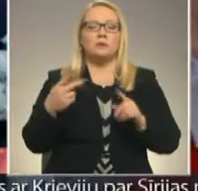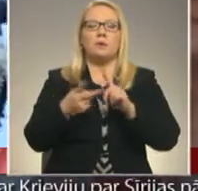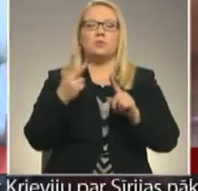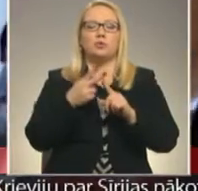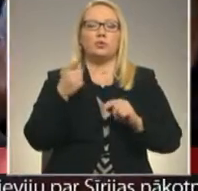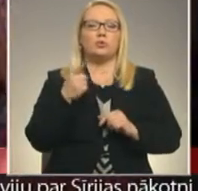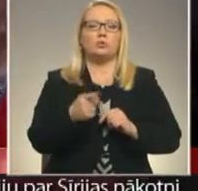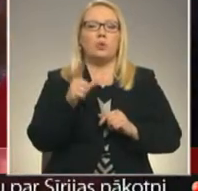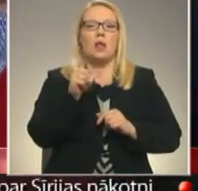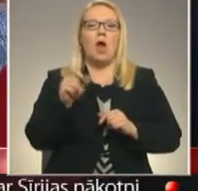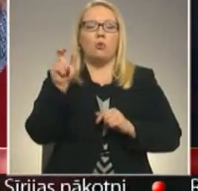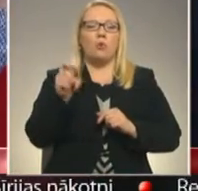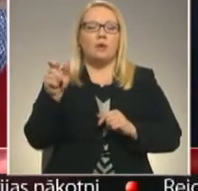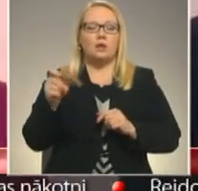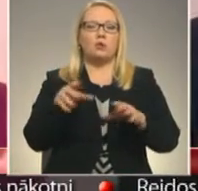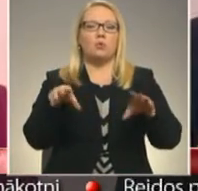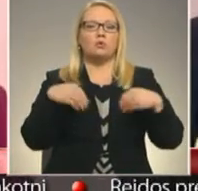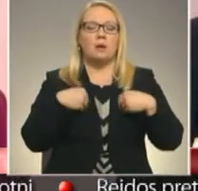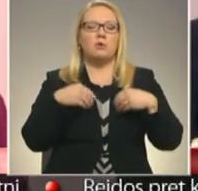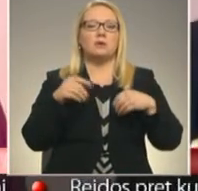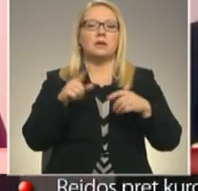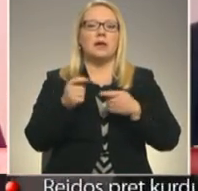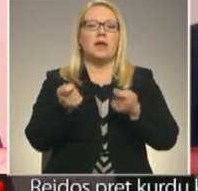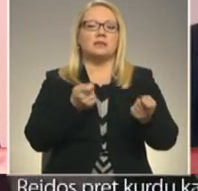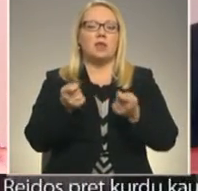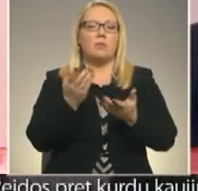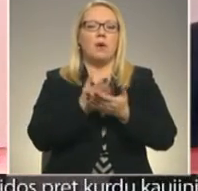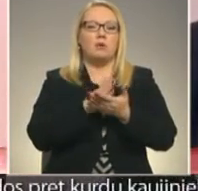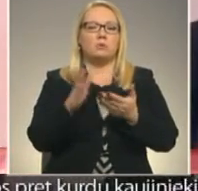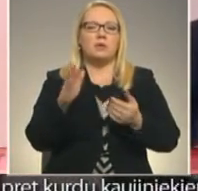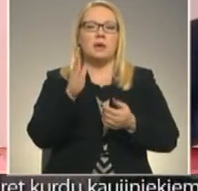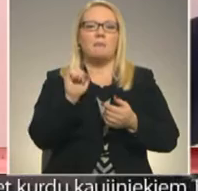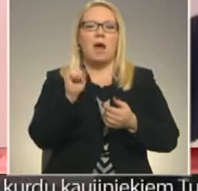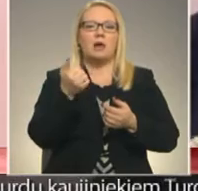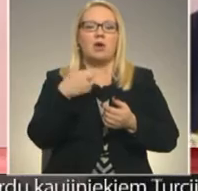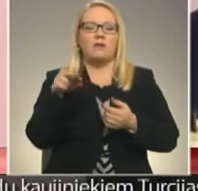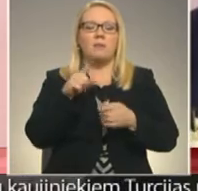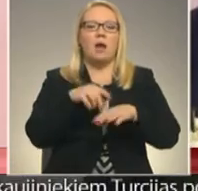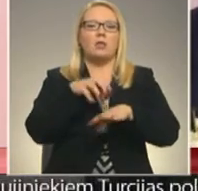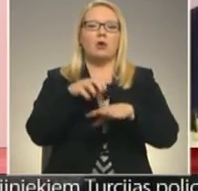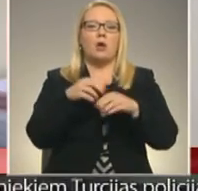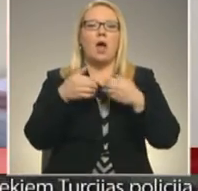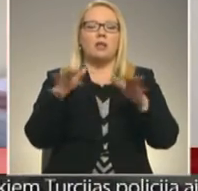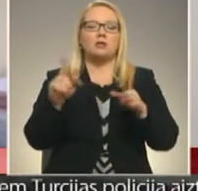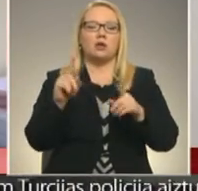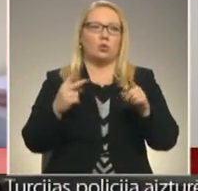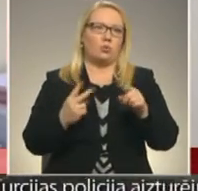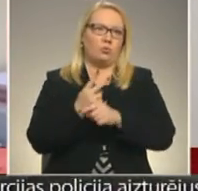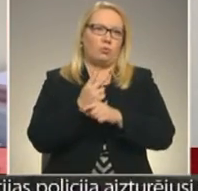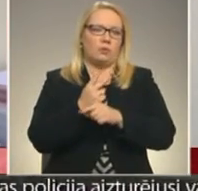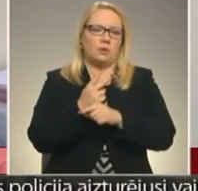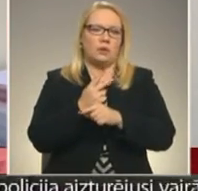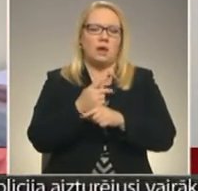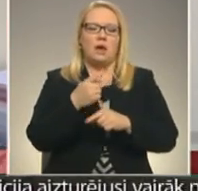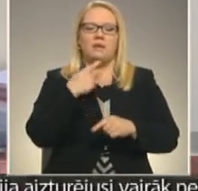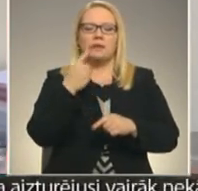2000 ļaudoniešu uzņēmusies nu pat rezidentūru beigusīja dr. Inga Bagdanova, tādēļ prieks par doktorātu atklāšanu ir dubultā. Nu, viens puses